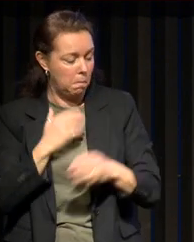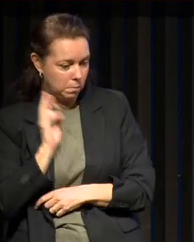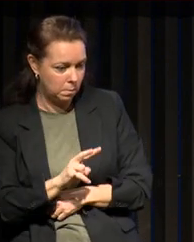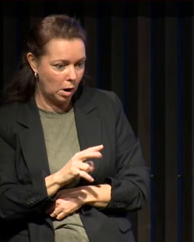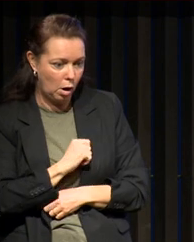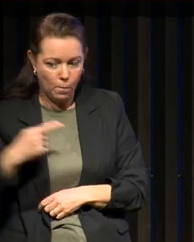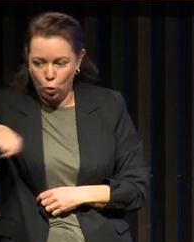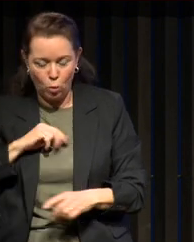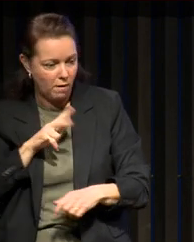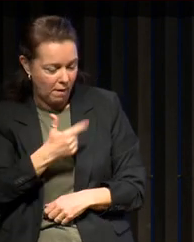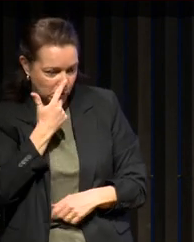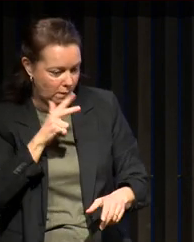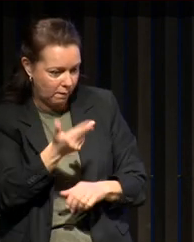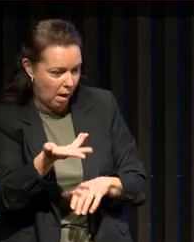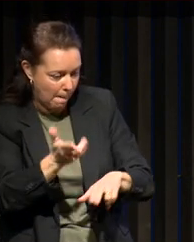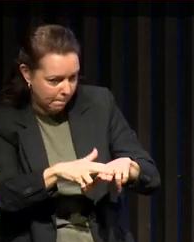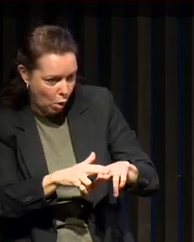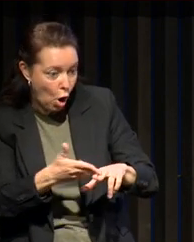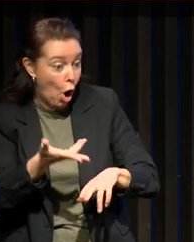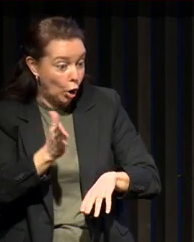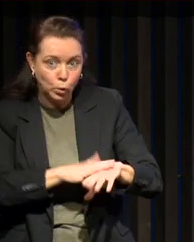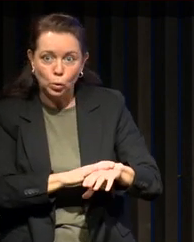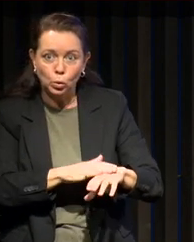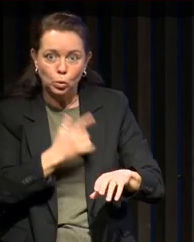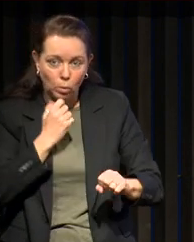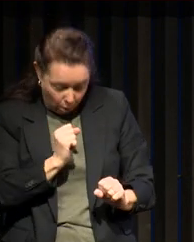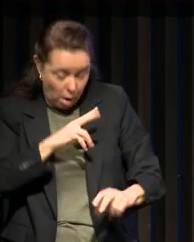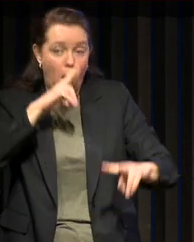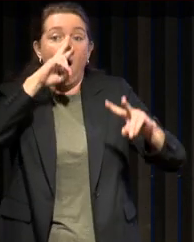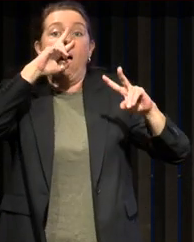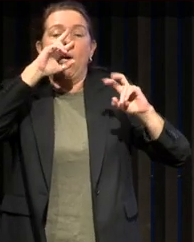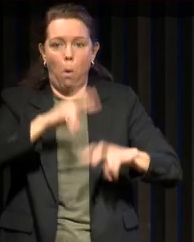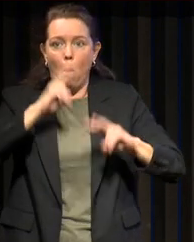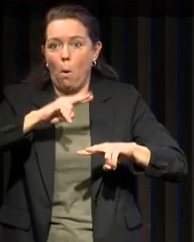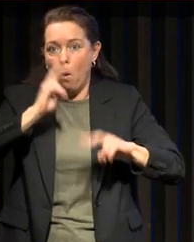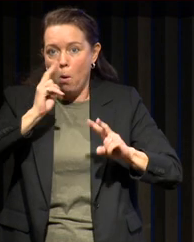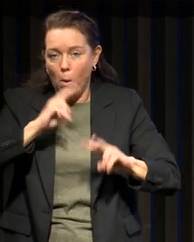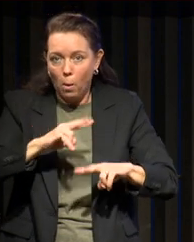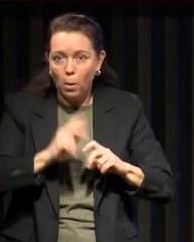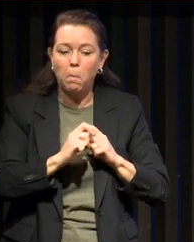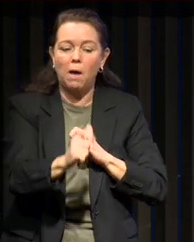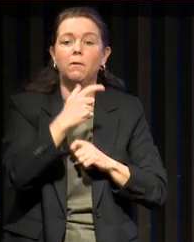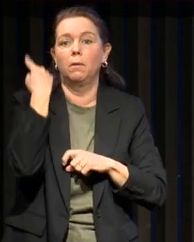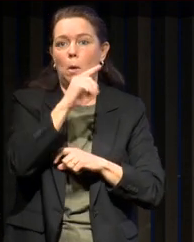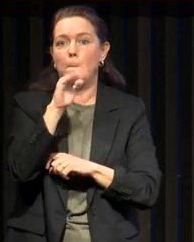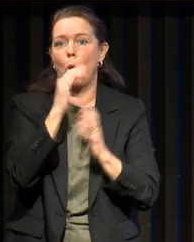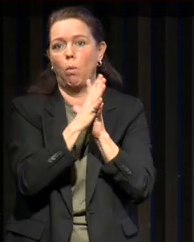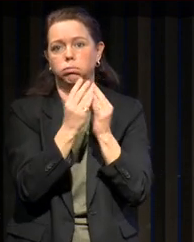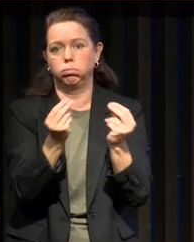le plus alarmant, l'obstruction glottique cède. Une série de longues inspirations et des expirations s'en suivent et la cyanose disparaît.